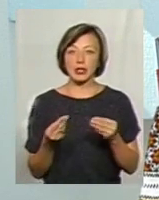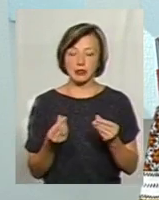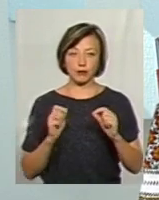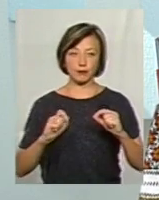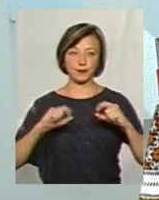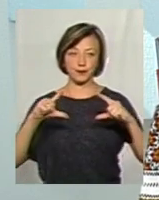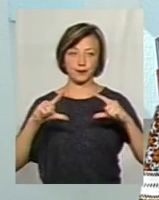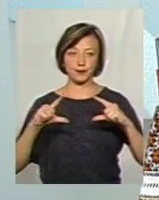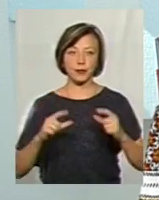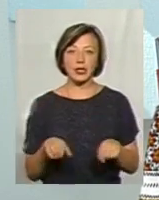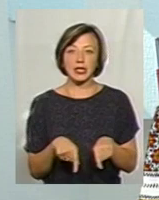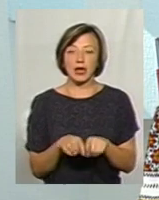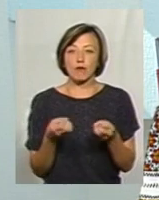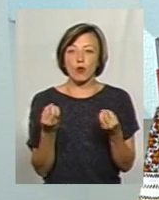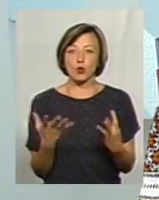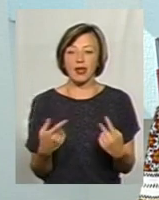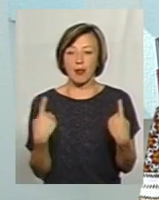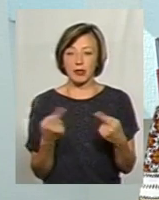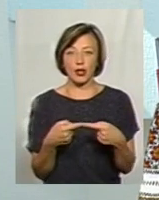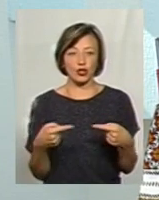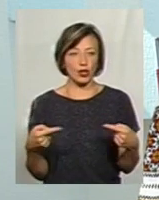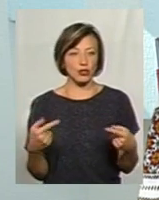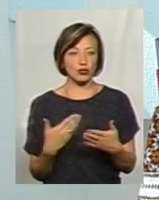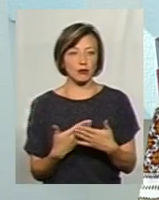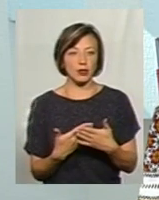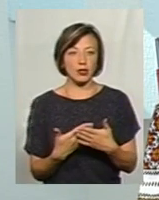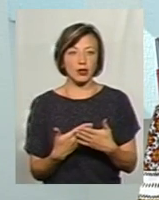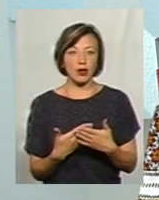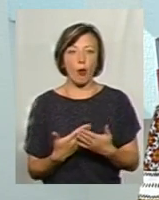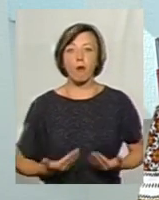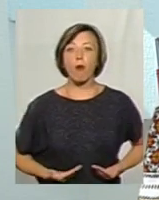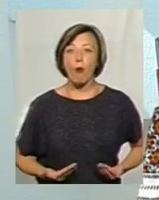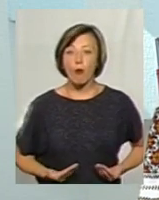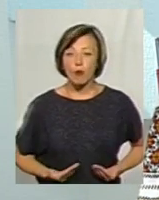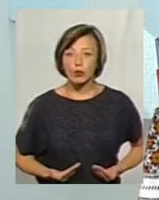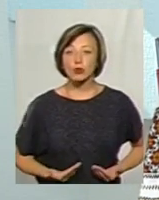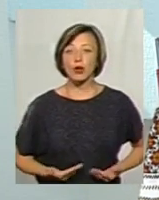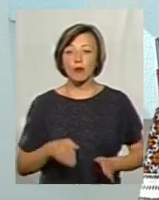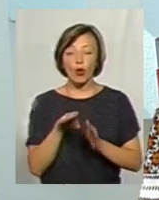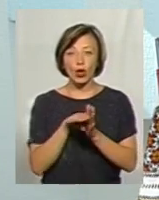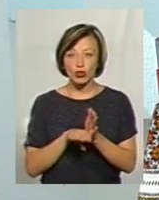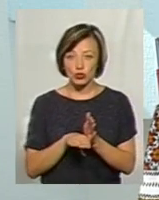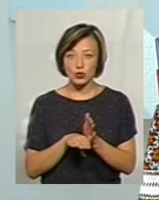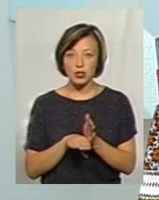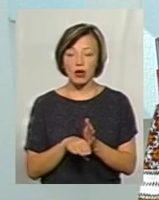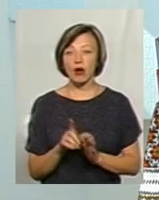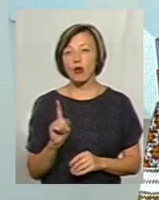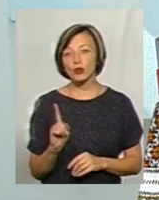ростуть. Такі прості елементарні речі, як побут, значно погіршується.